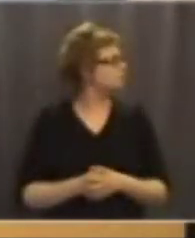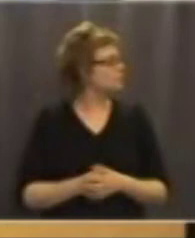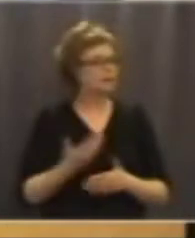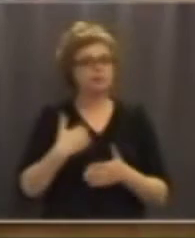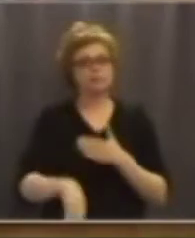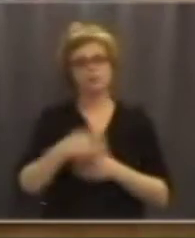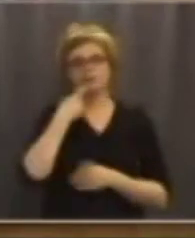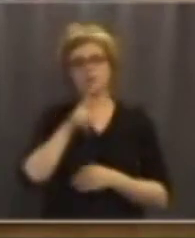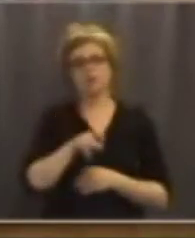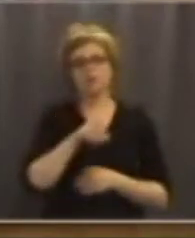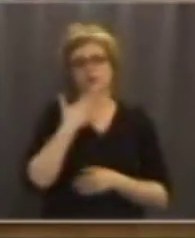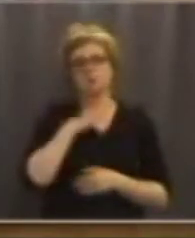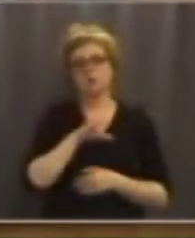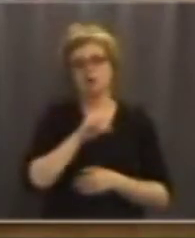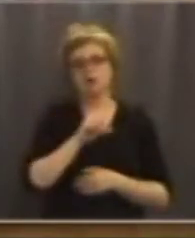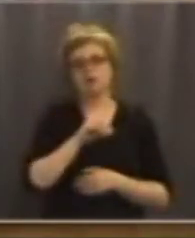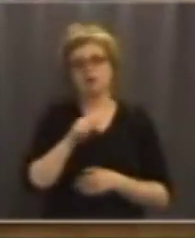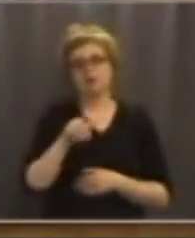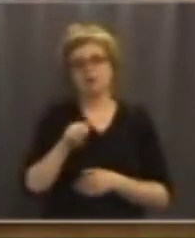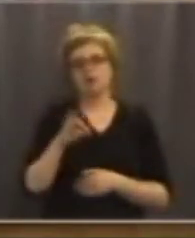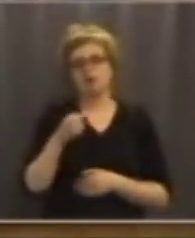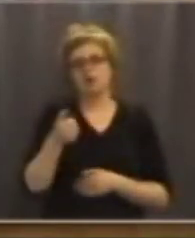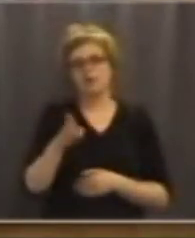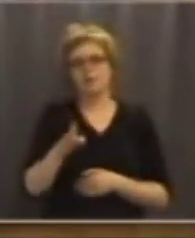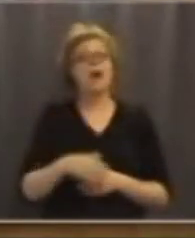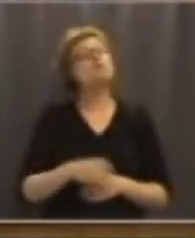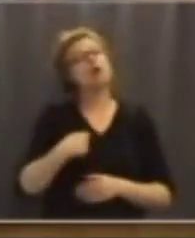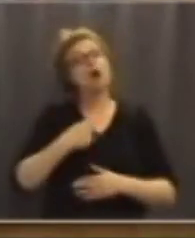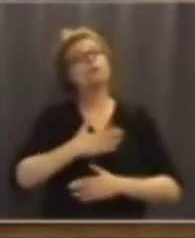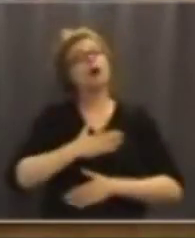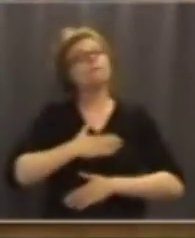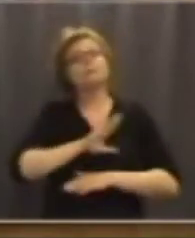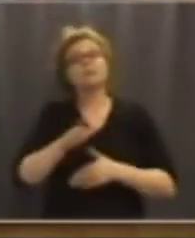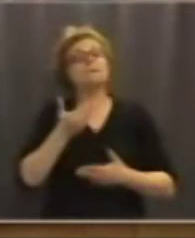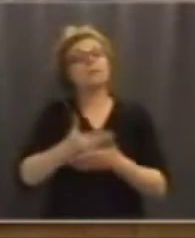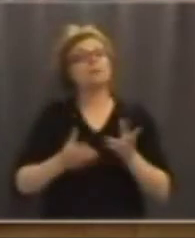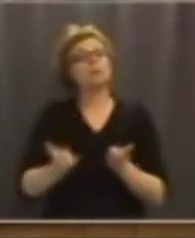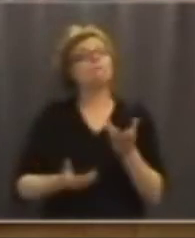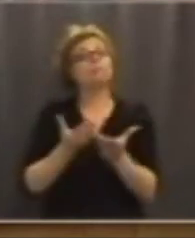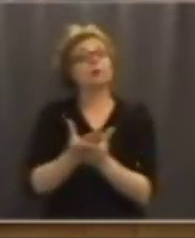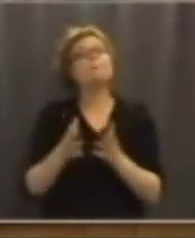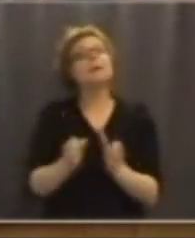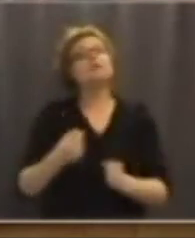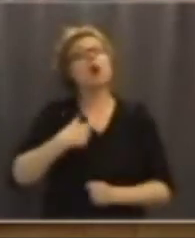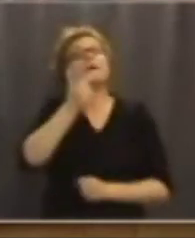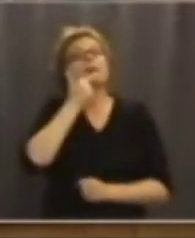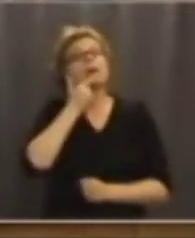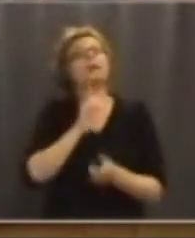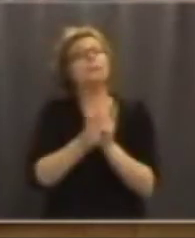Och slutgenmäle Annette Höglund. Jag är glad att det inte finns något färdigt sådant förslag. Men jag är rädd för att det kommer att bli det.